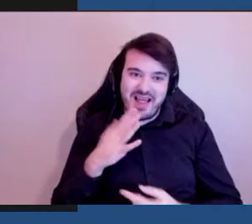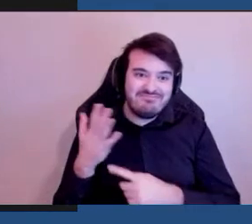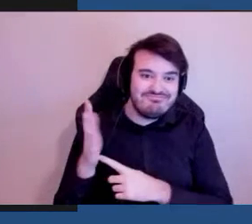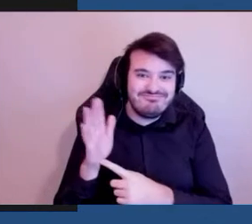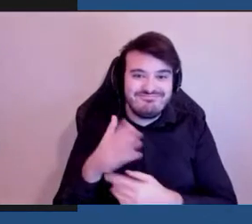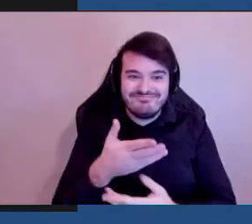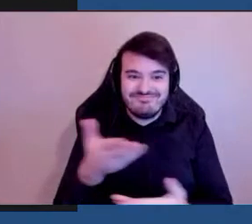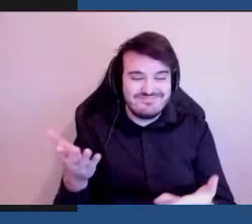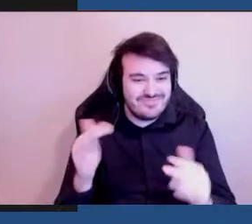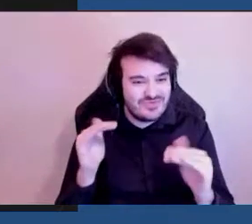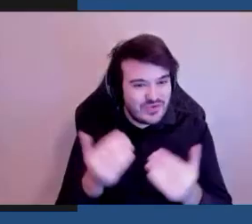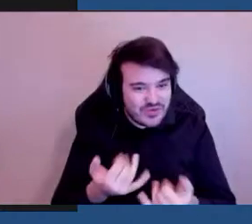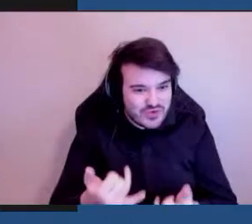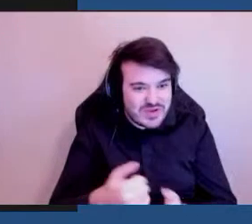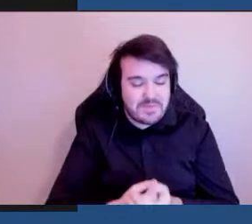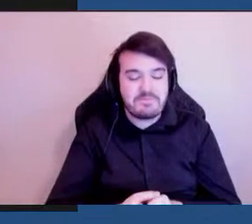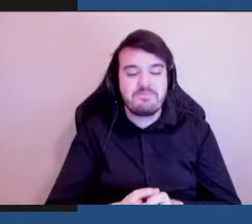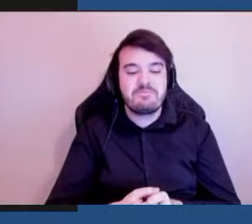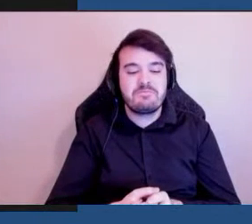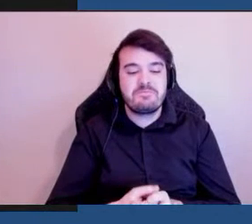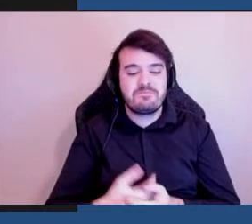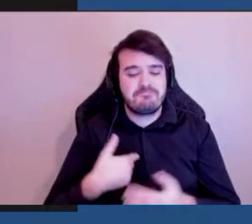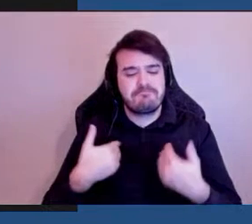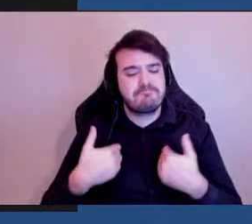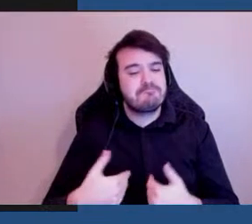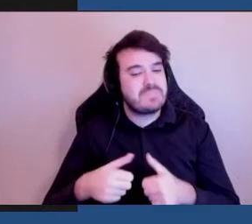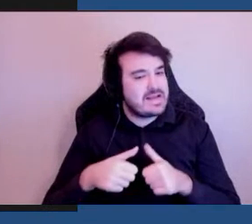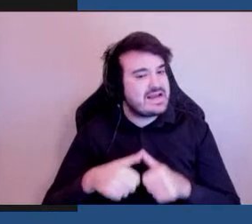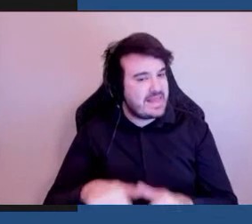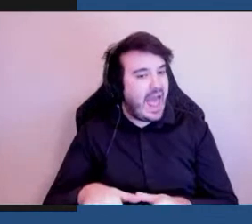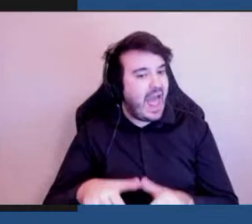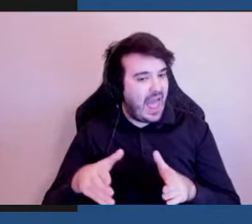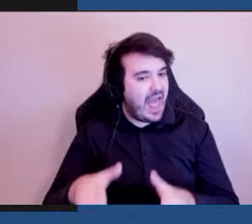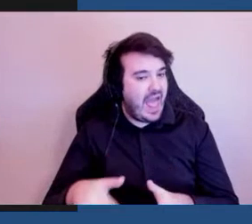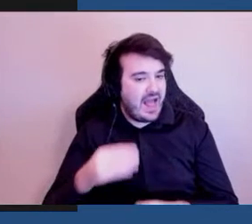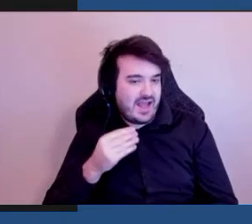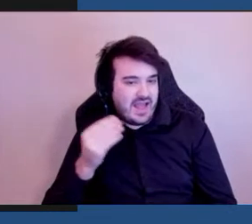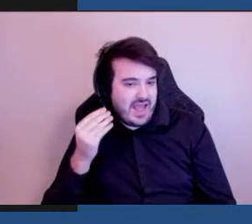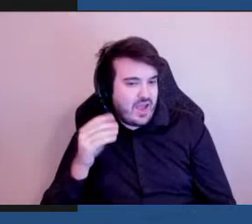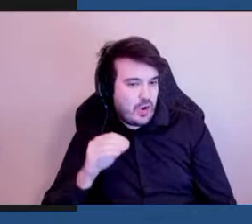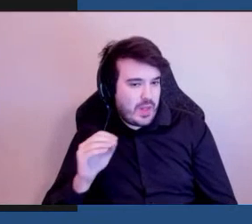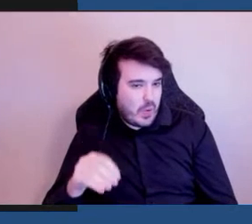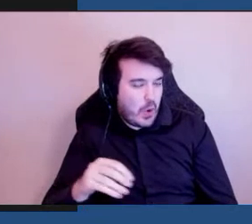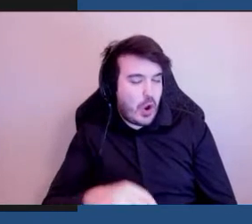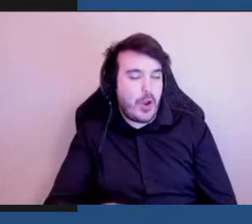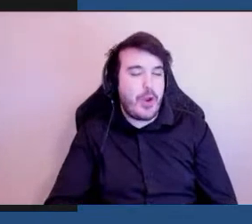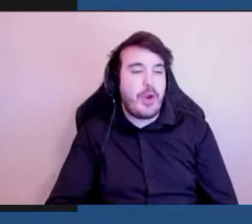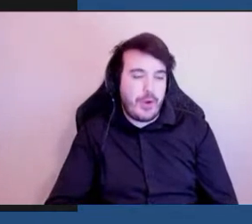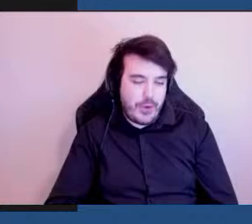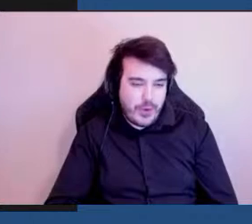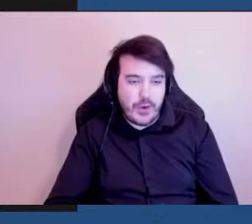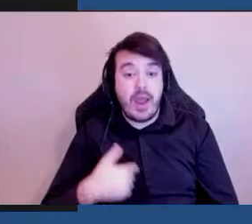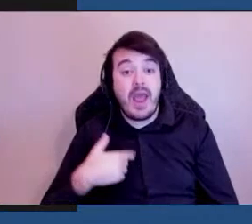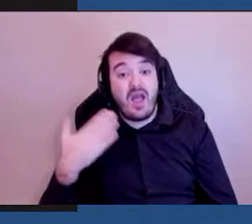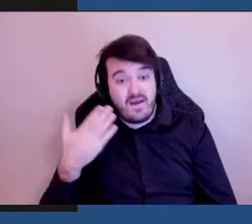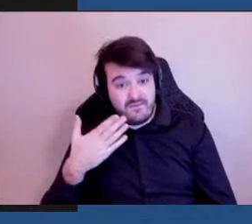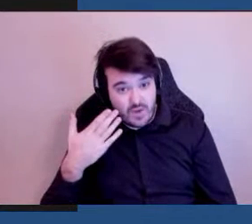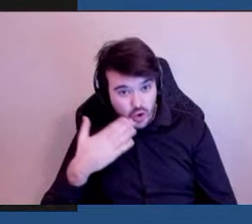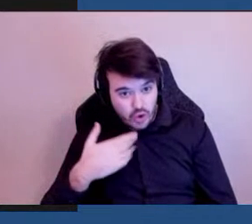'hui moi je suis un résident d'Ottawa qui est aveugle